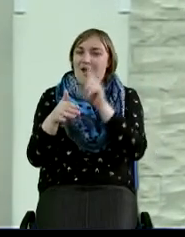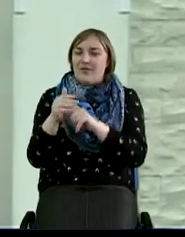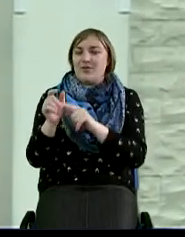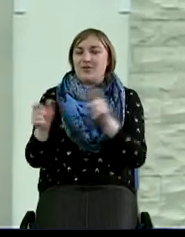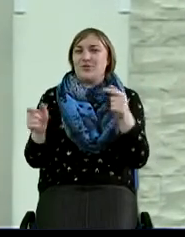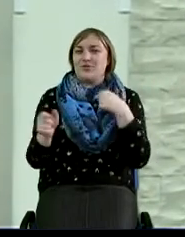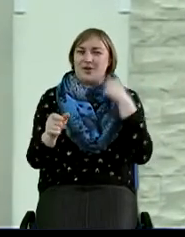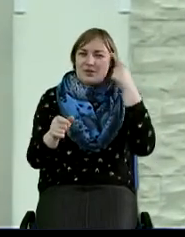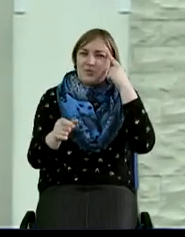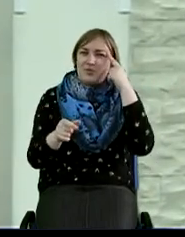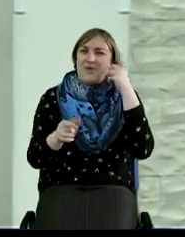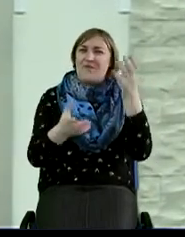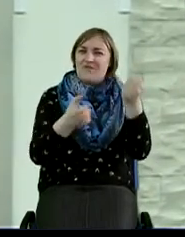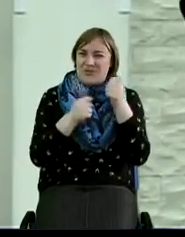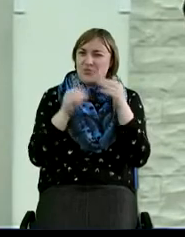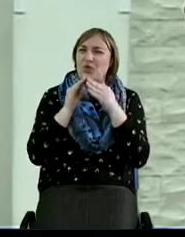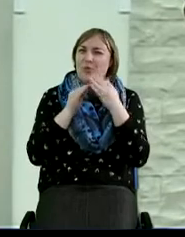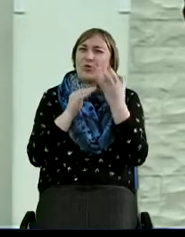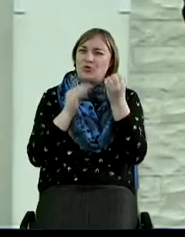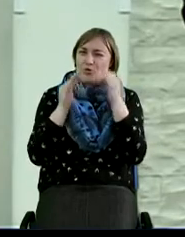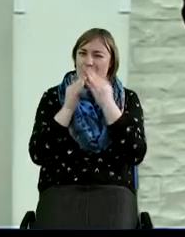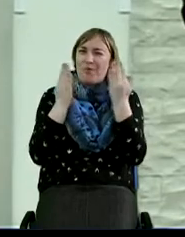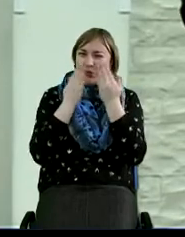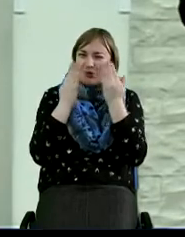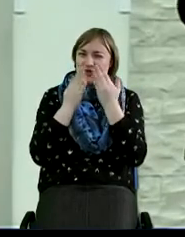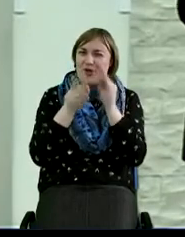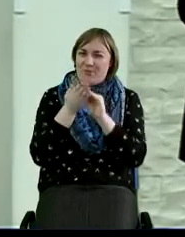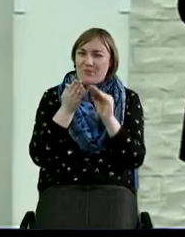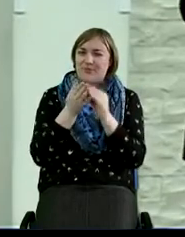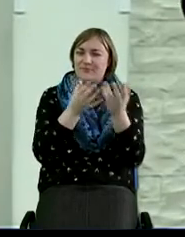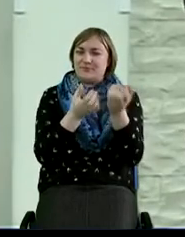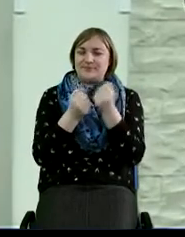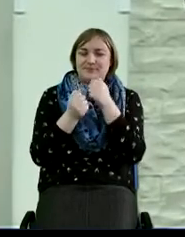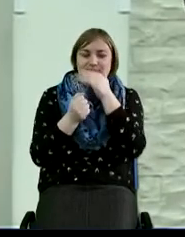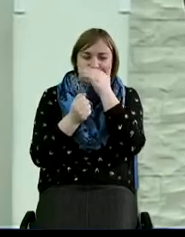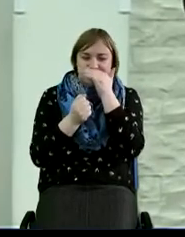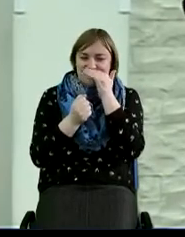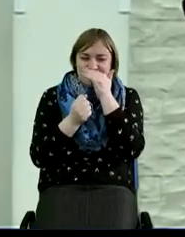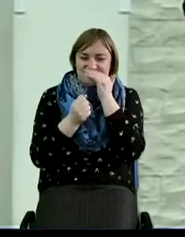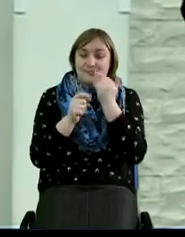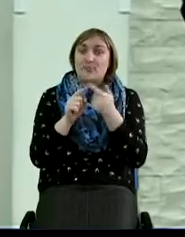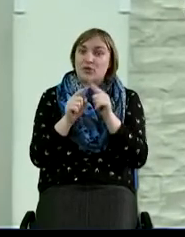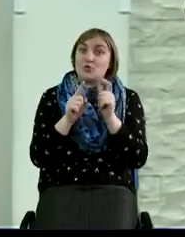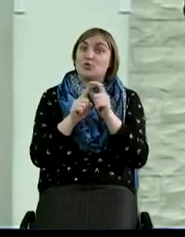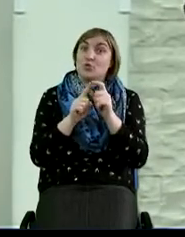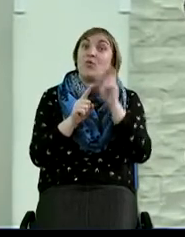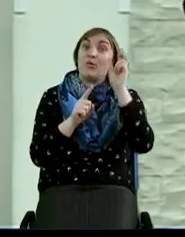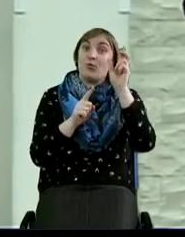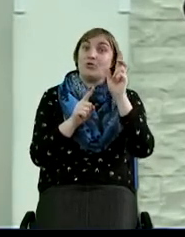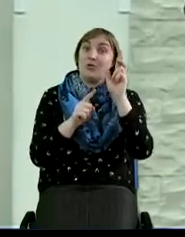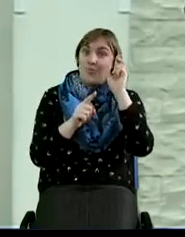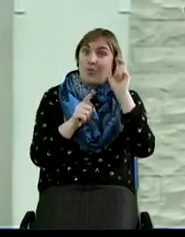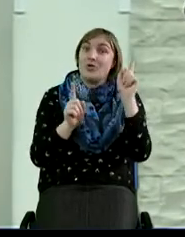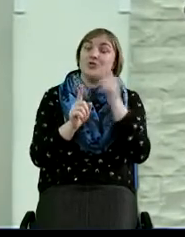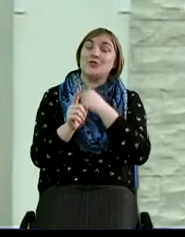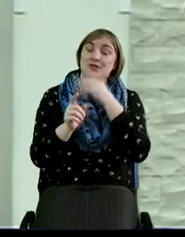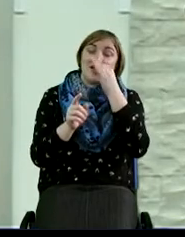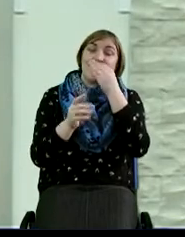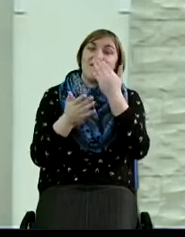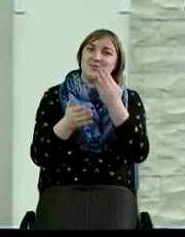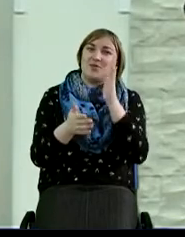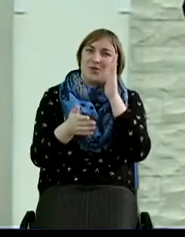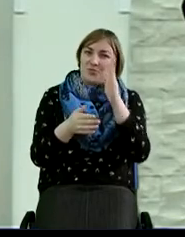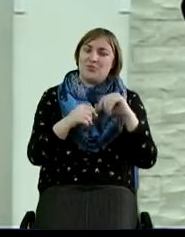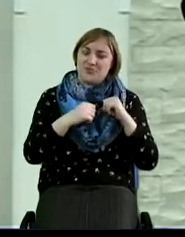сам думаю, ну, возьму-ка домой, еще дома почитаю. Вы знаете как. Потому что все-таки Слово Божие, Бог что-то же тебе сказал, буду